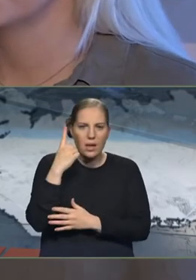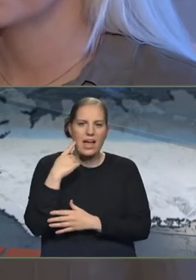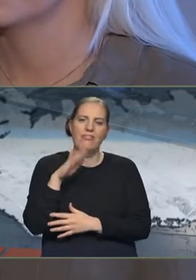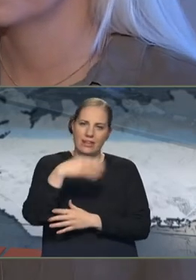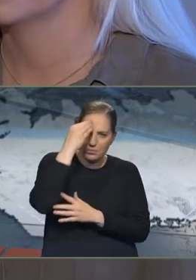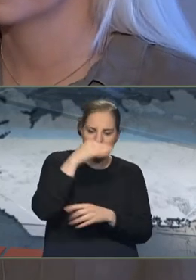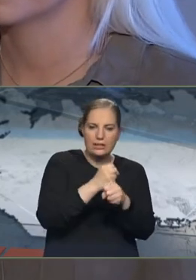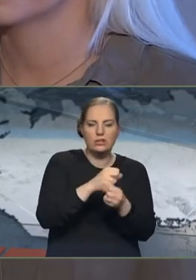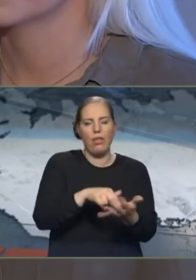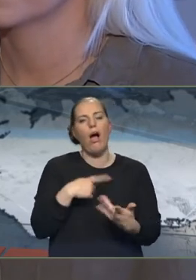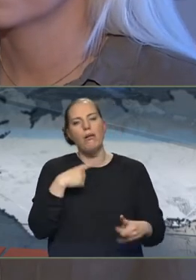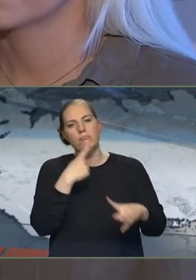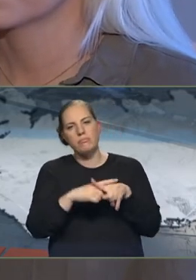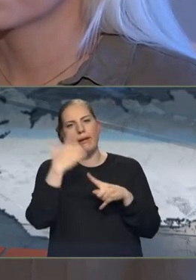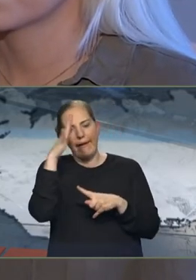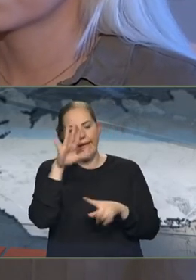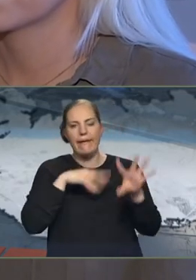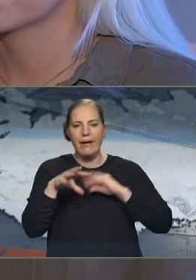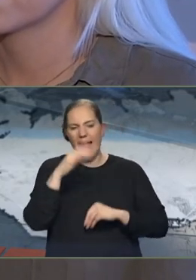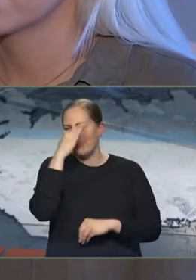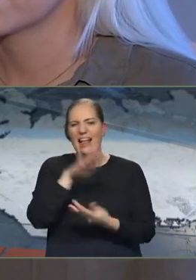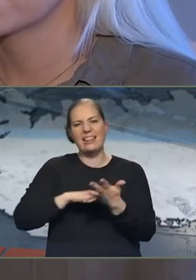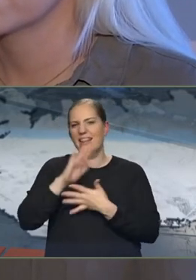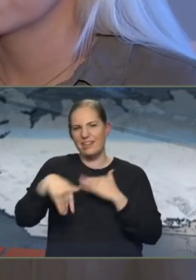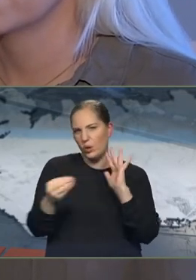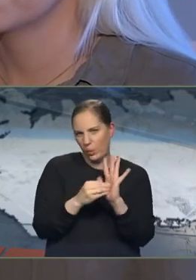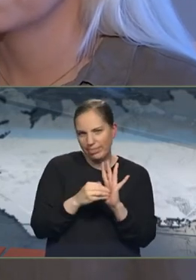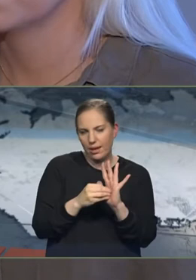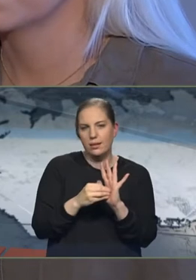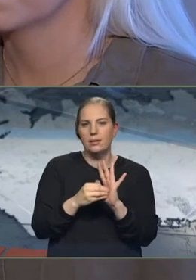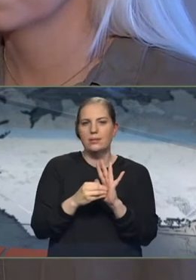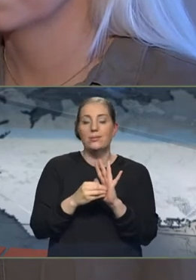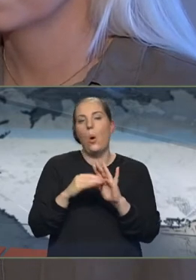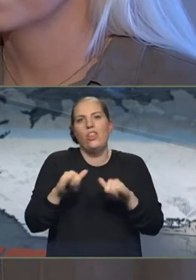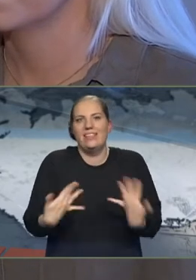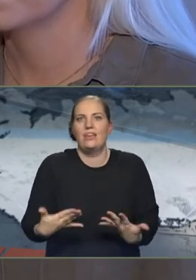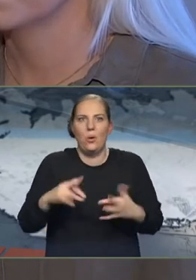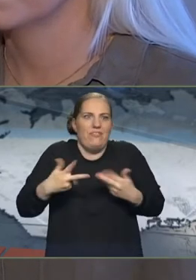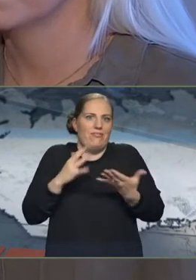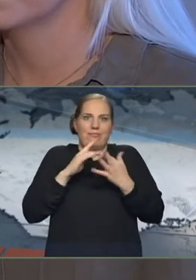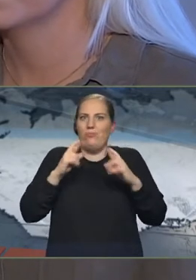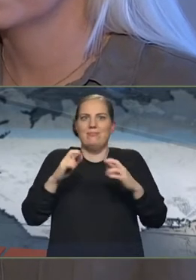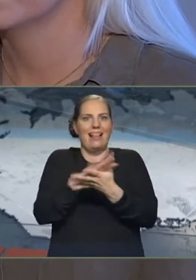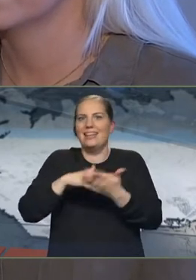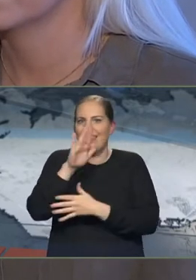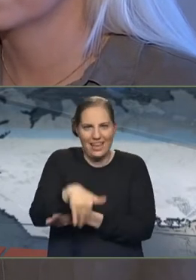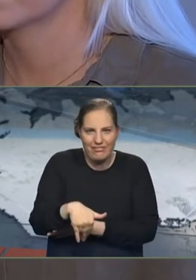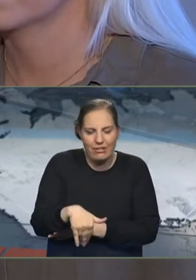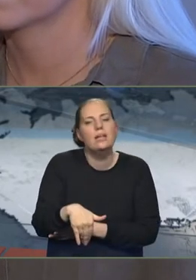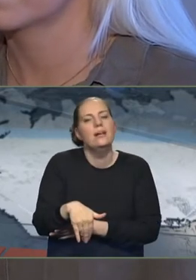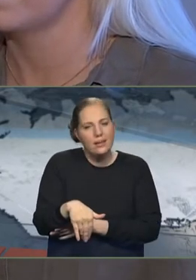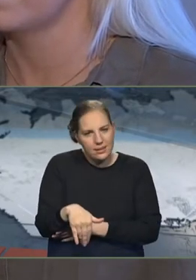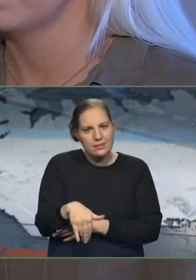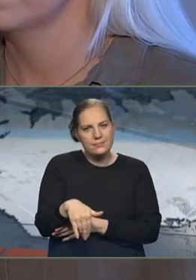ok, þarf að læra þetta og fólk býst aldrei við að þurfa að nóta þetta og auðvitað ekki, maður vonast náttlega aldrei eftir að þurfa að nóta þetta en